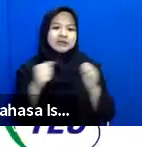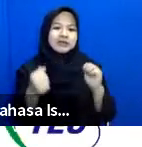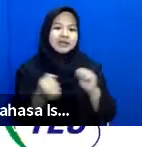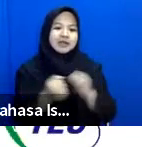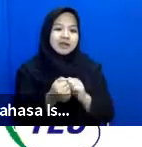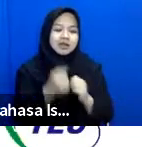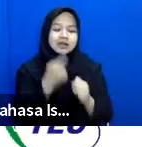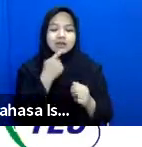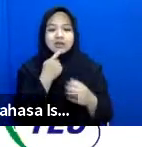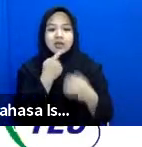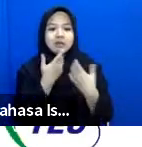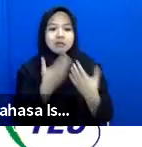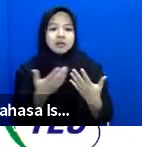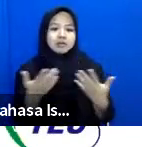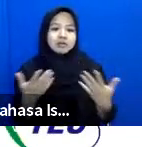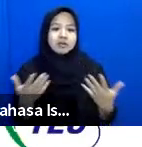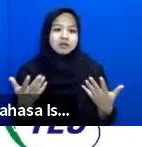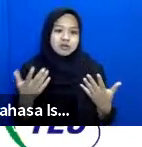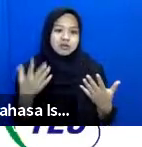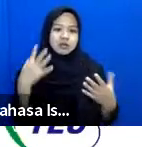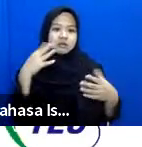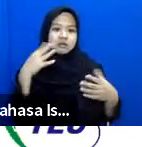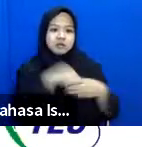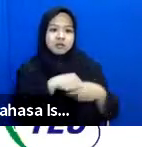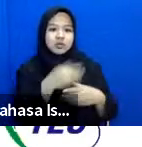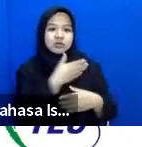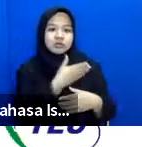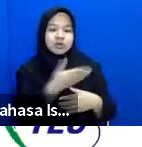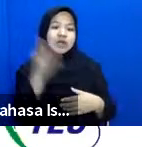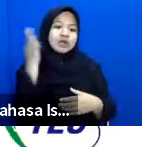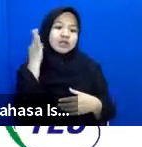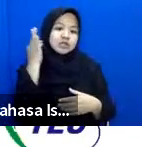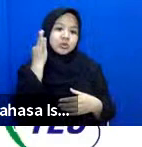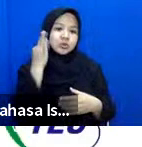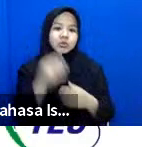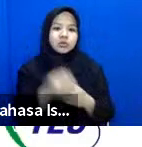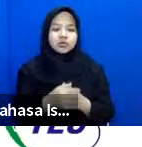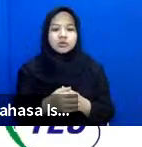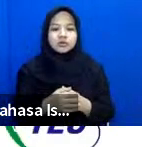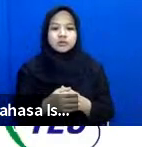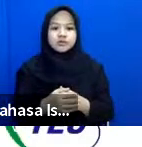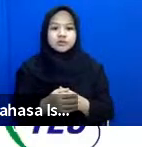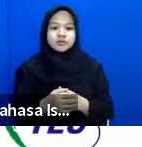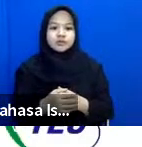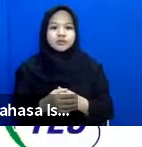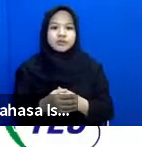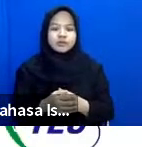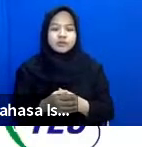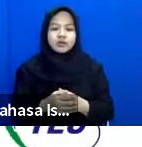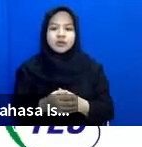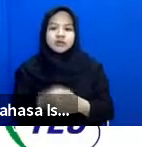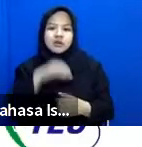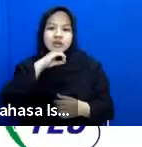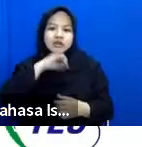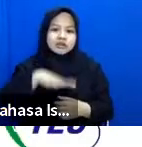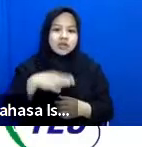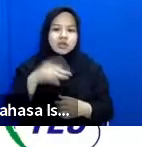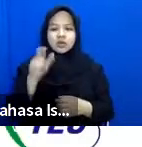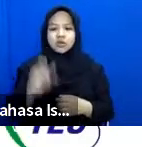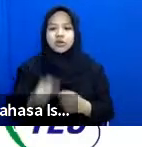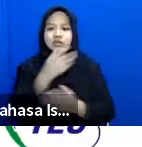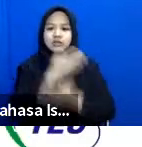tentang bagaimana memasukkan mereka yang paling berisiko tadi termasuk ansia orang dengan